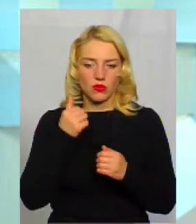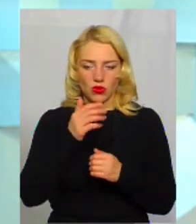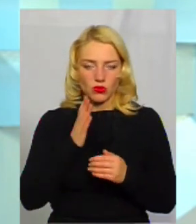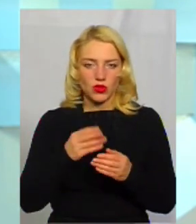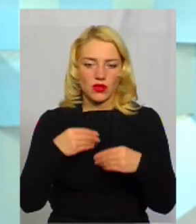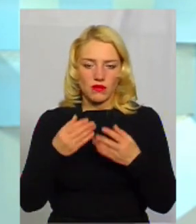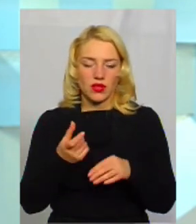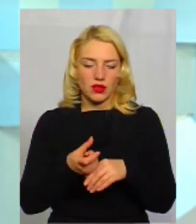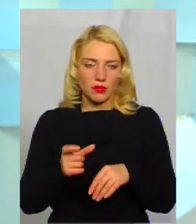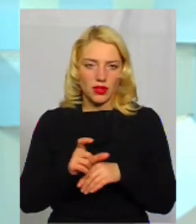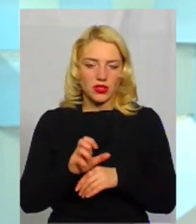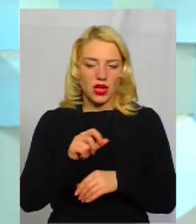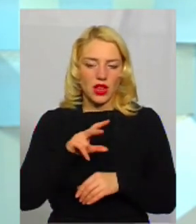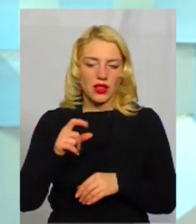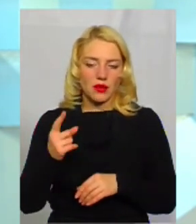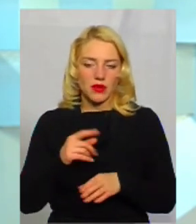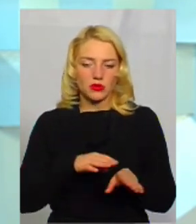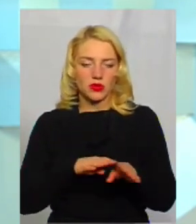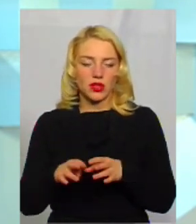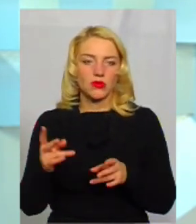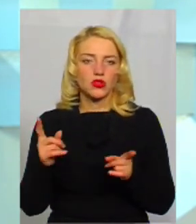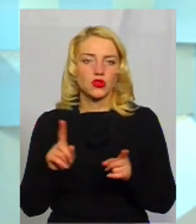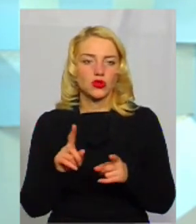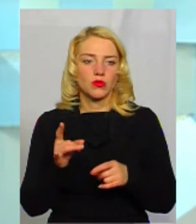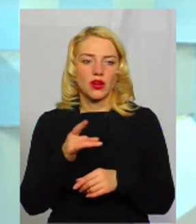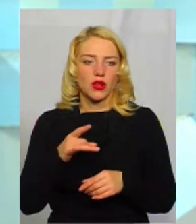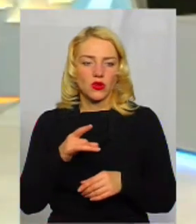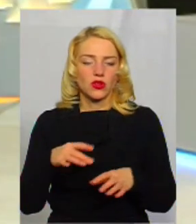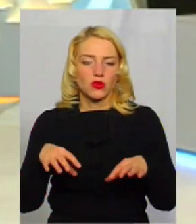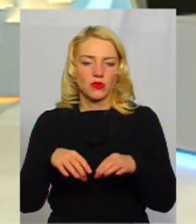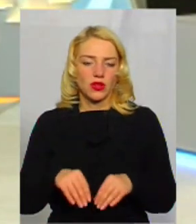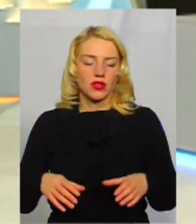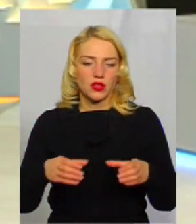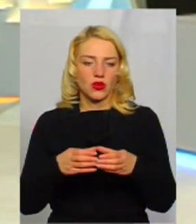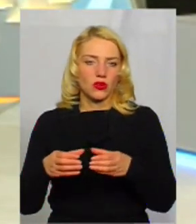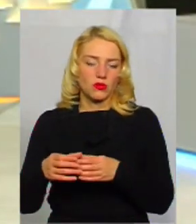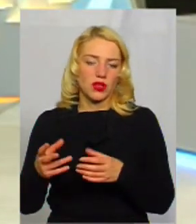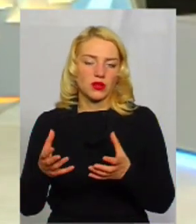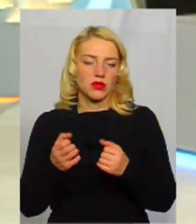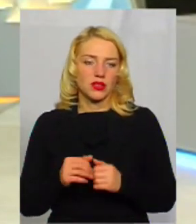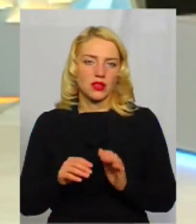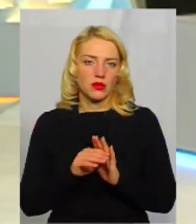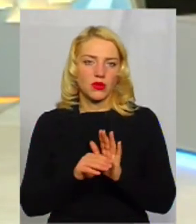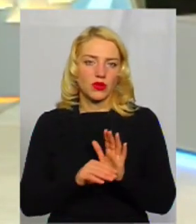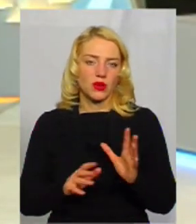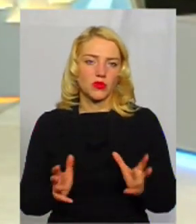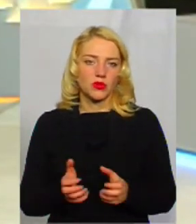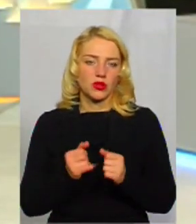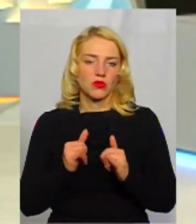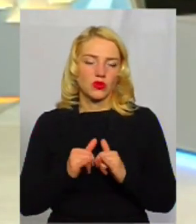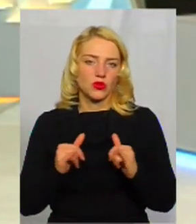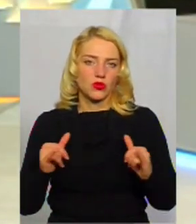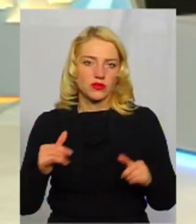але на першому етапі треба, щоб районні ради, об'єднані громади, прийняли програму підтримки і